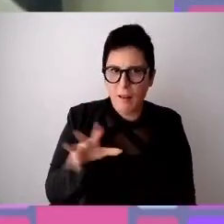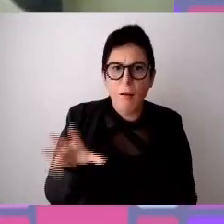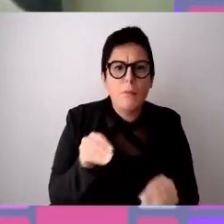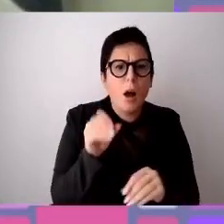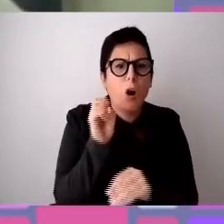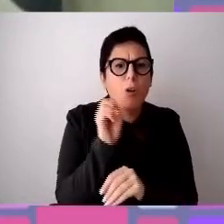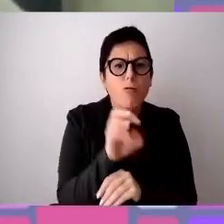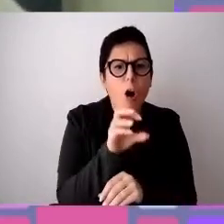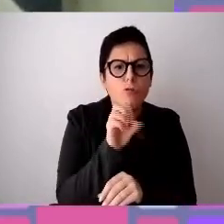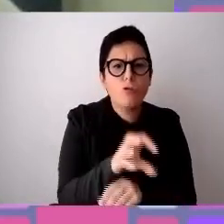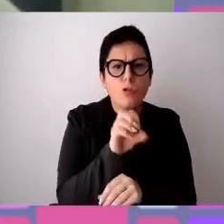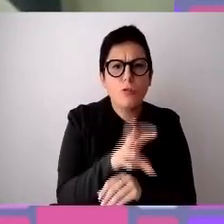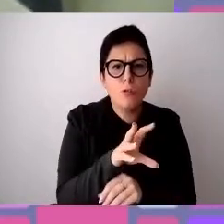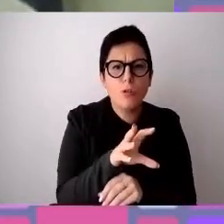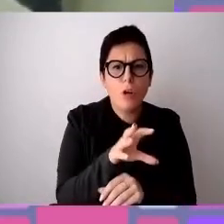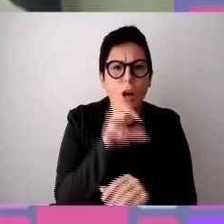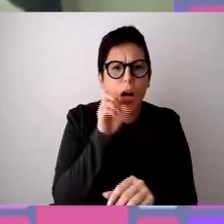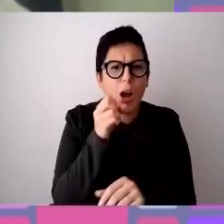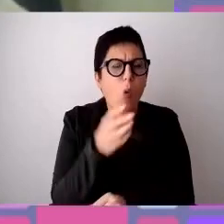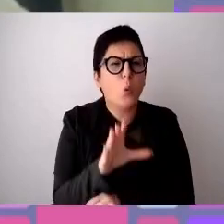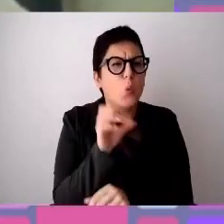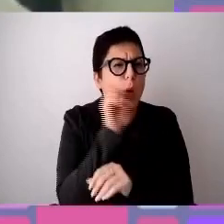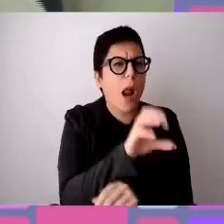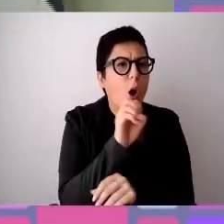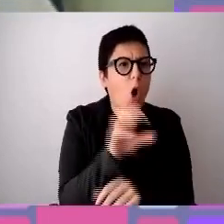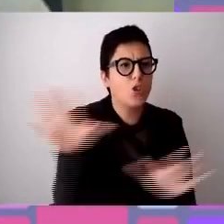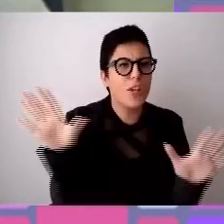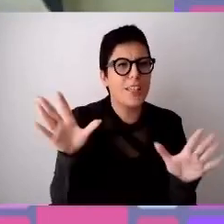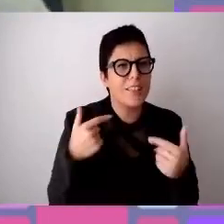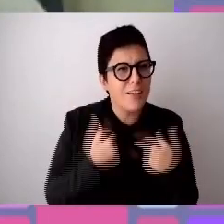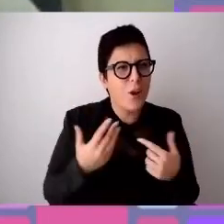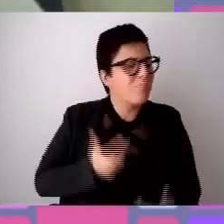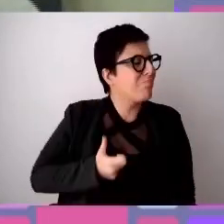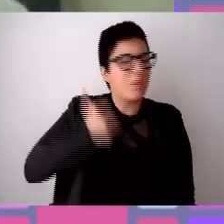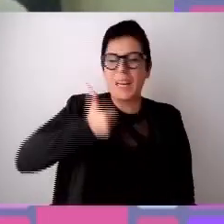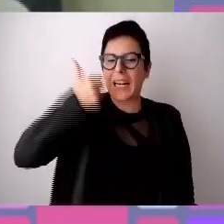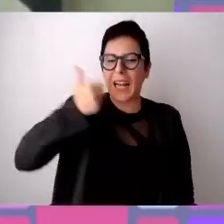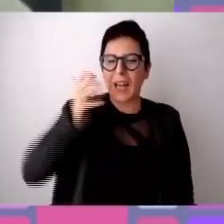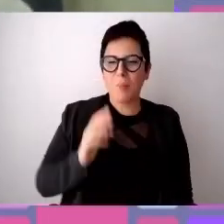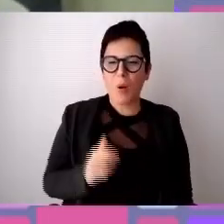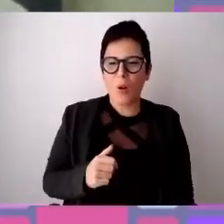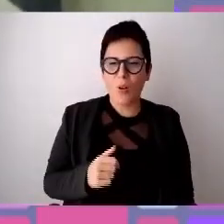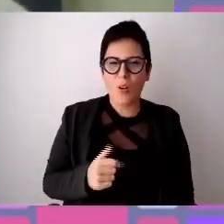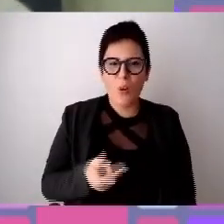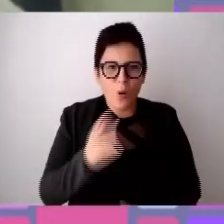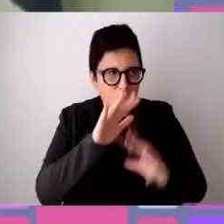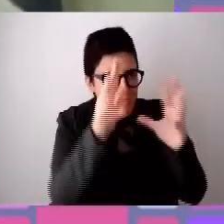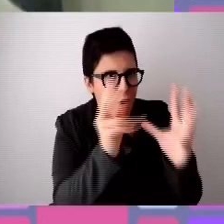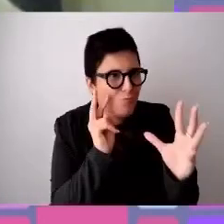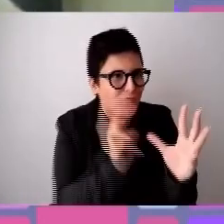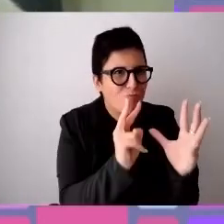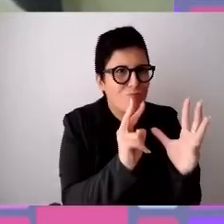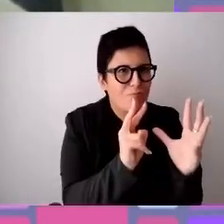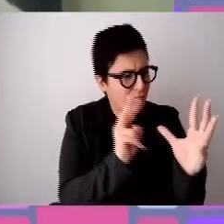a estendere la coaching culture, l'attenzione a vedere il mondo e se stessi in maniera